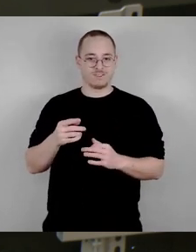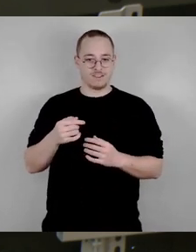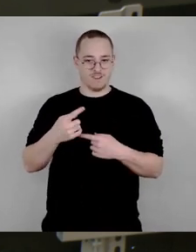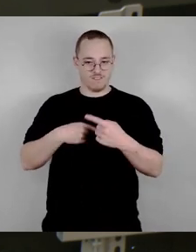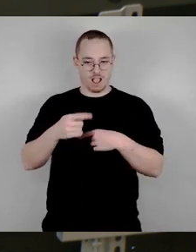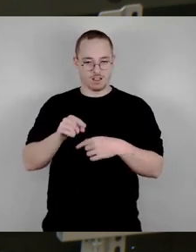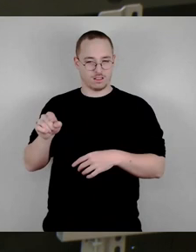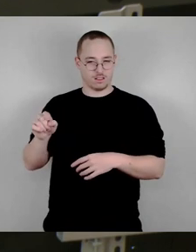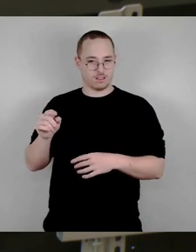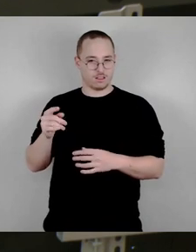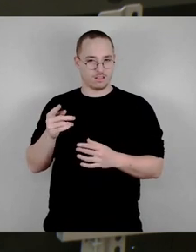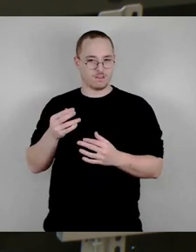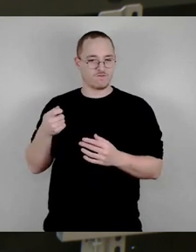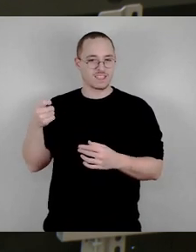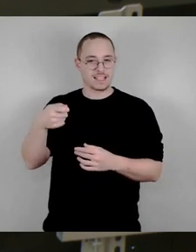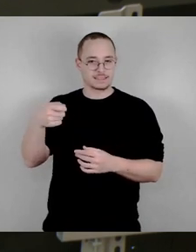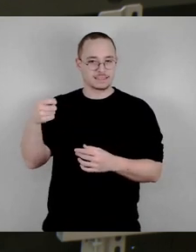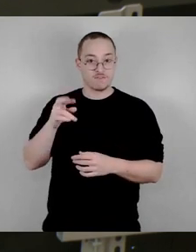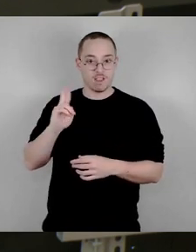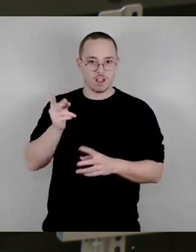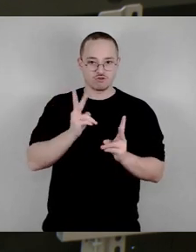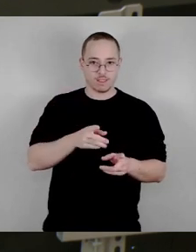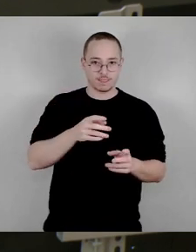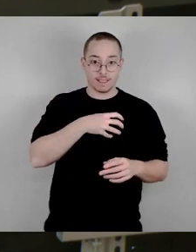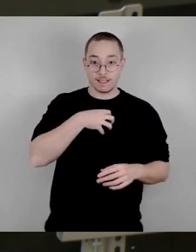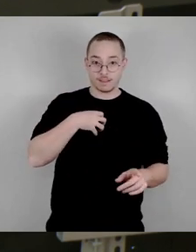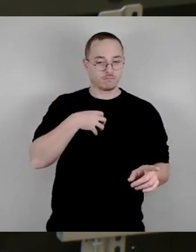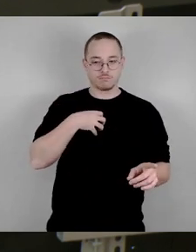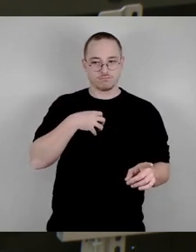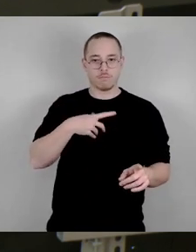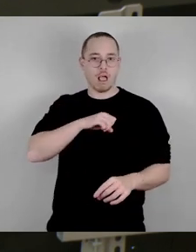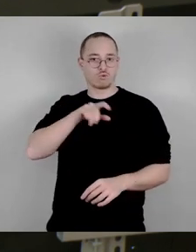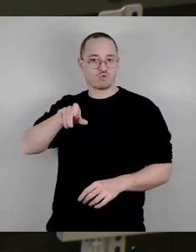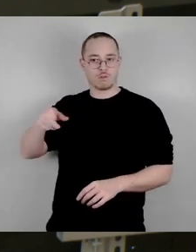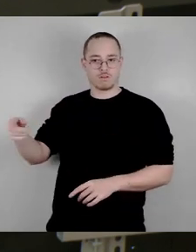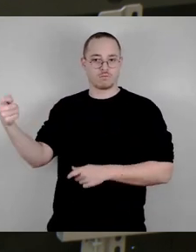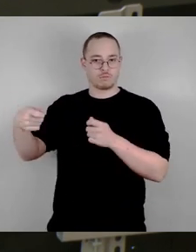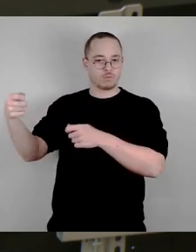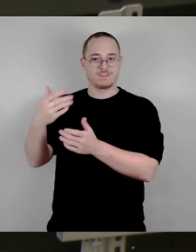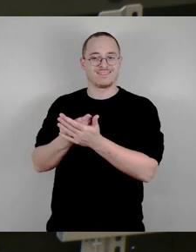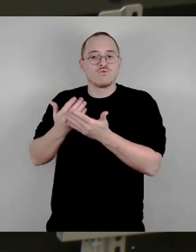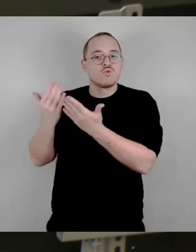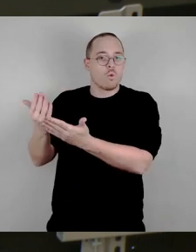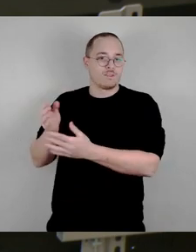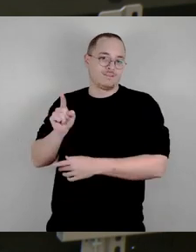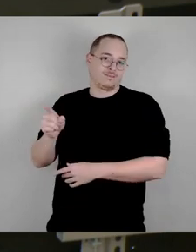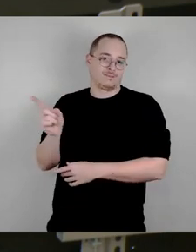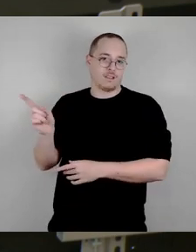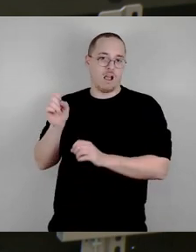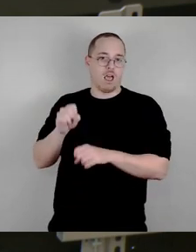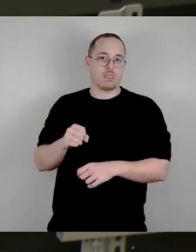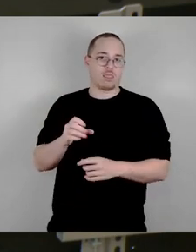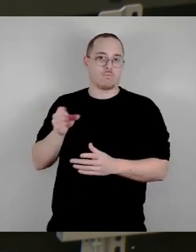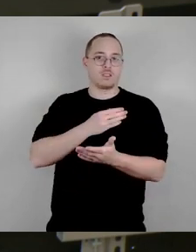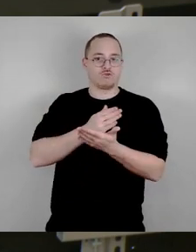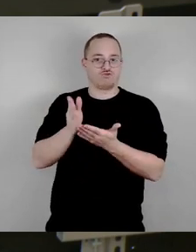Und letztendlich, die Art und Art der Bebauung, also das Maß der Bebauung, ist letztendlich auch stark durch die